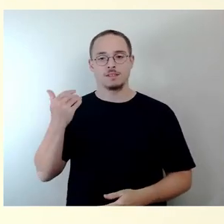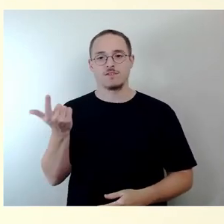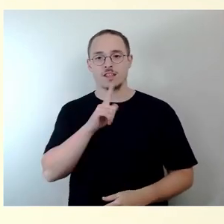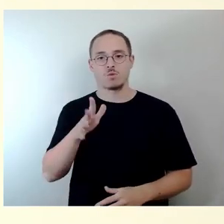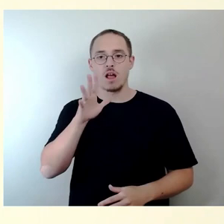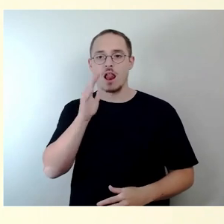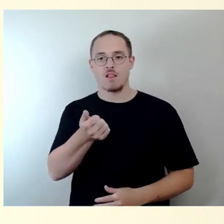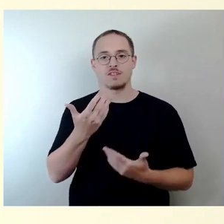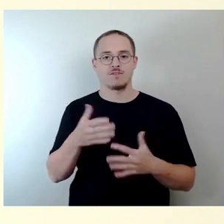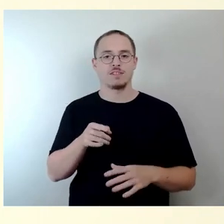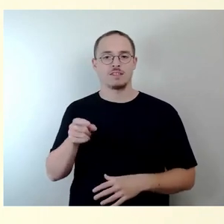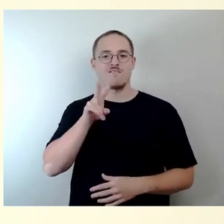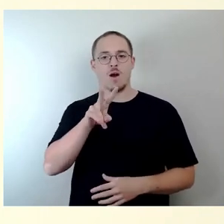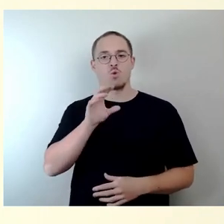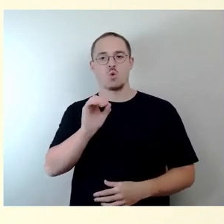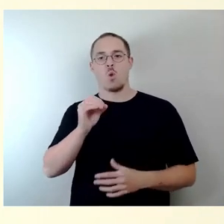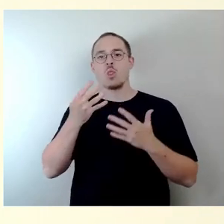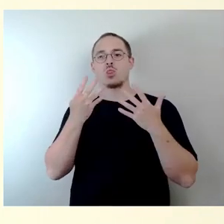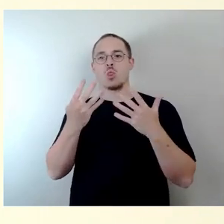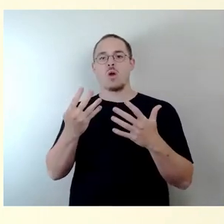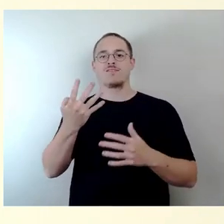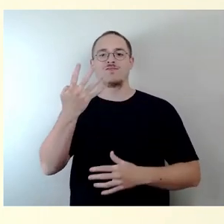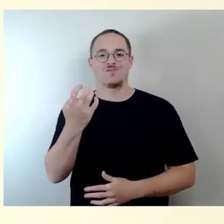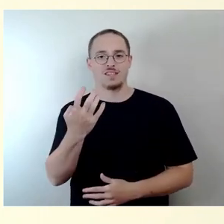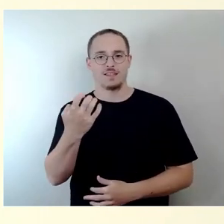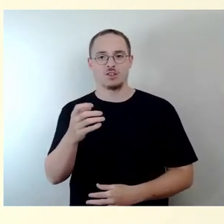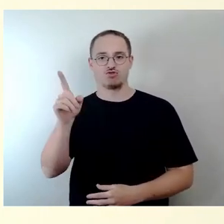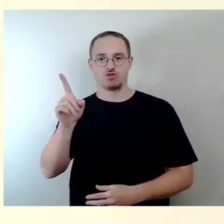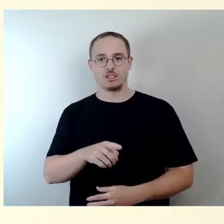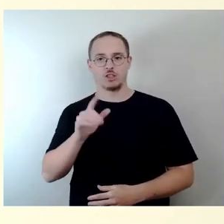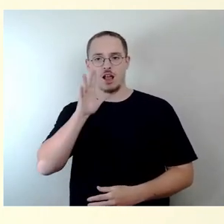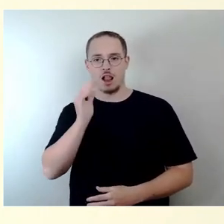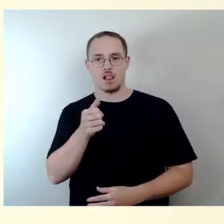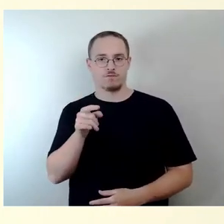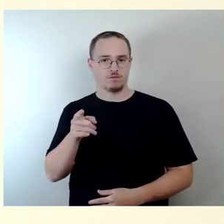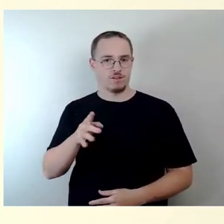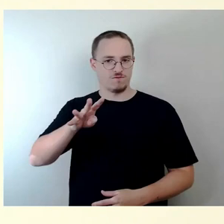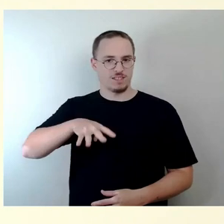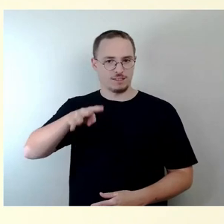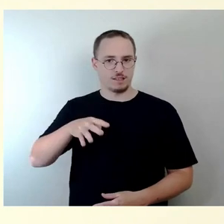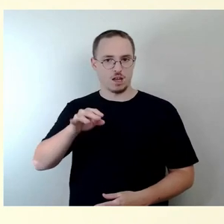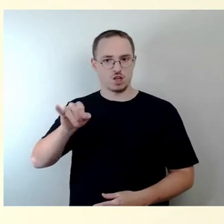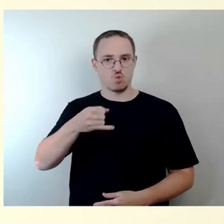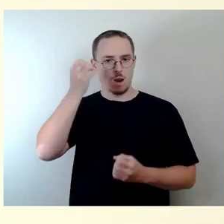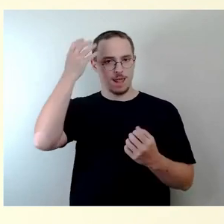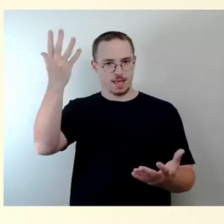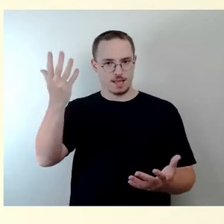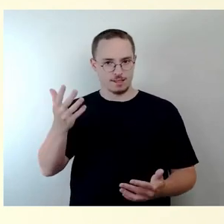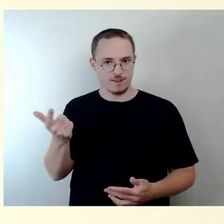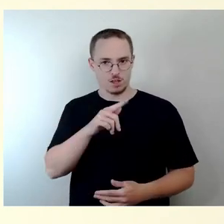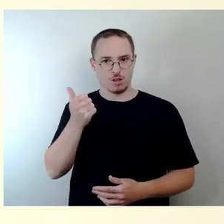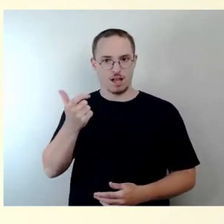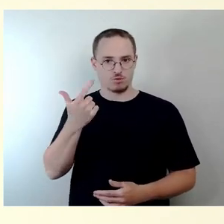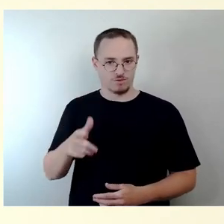2011, V049-11, um das nachvollziehen zu können, vom 14. Juli 2021. Der Beschluss besteht, ist ja nicht aufgehoben worden.